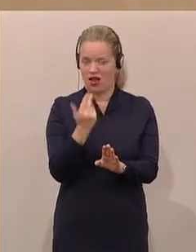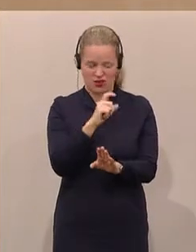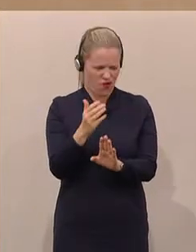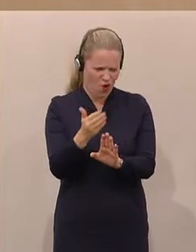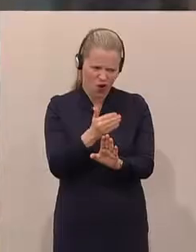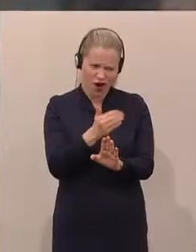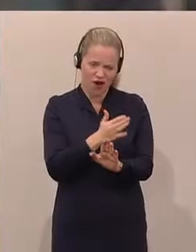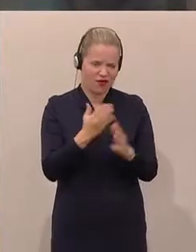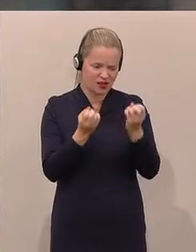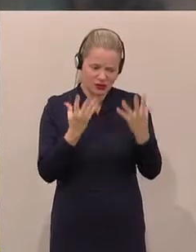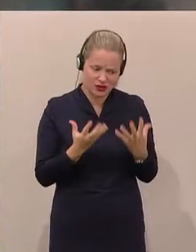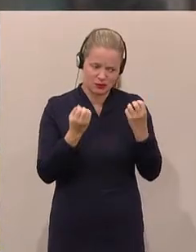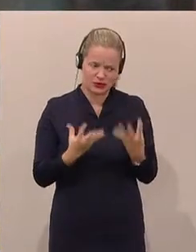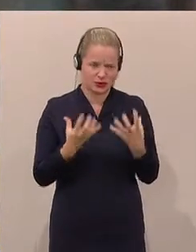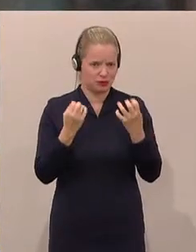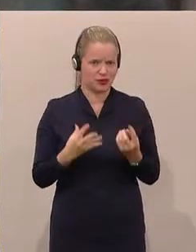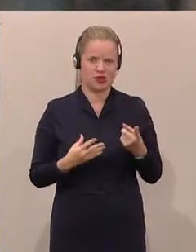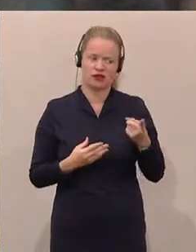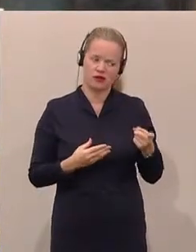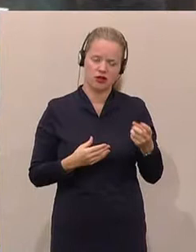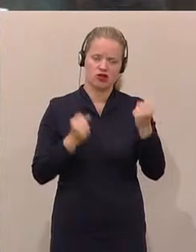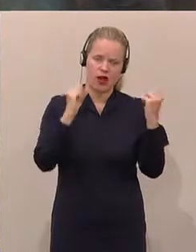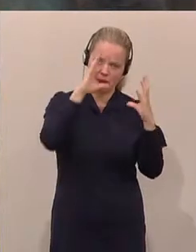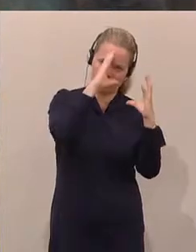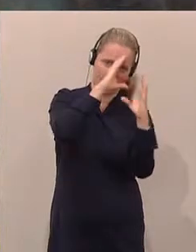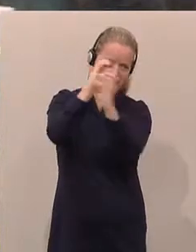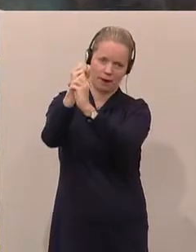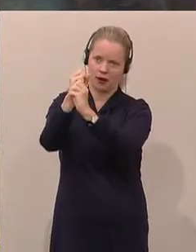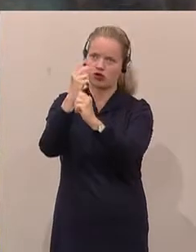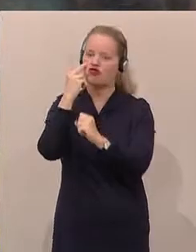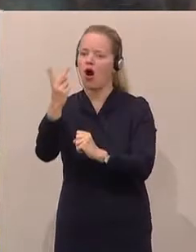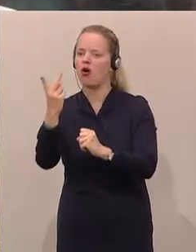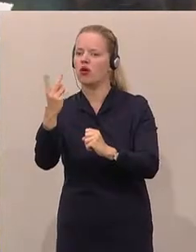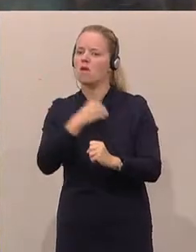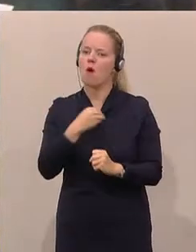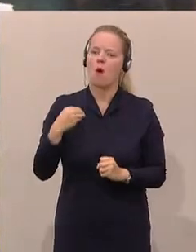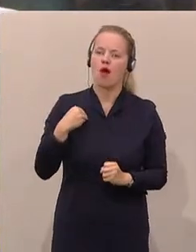anschaut, offenbar orientieren Sie sich immer stärker an Ungarn oder an Polen.